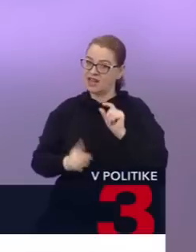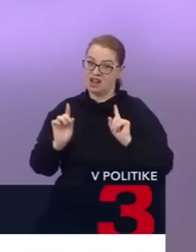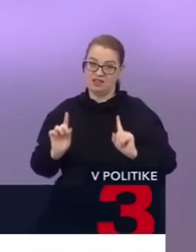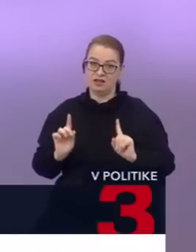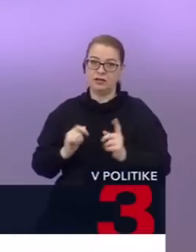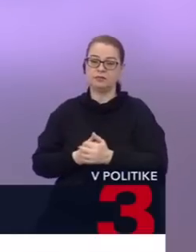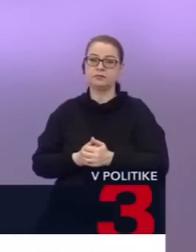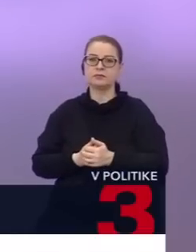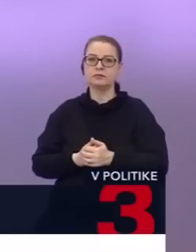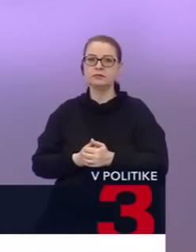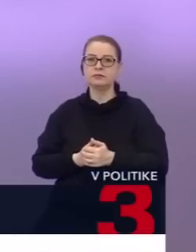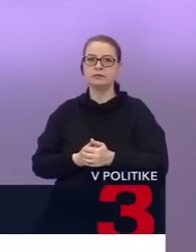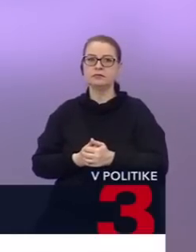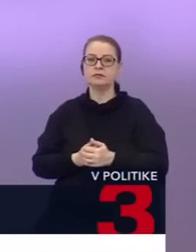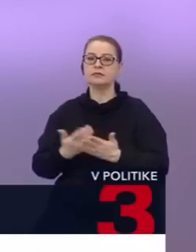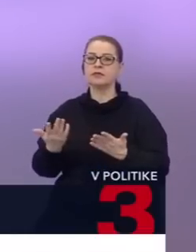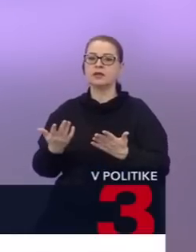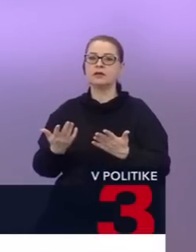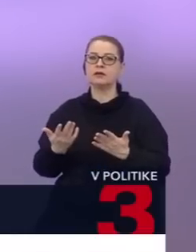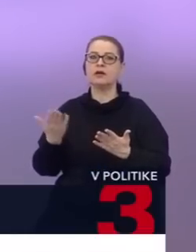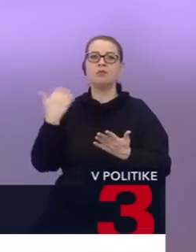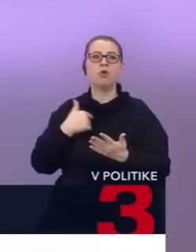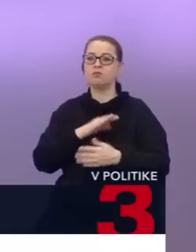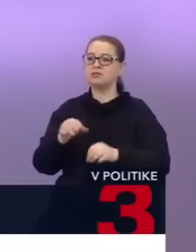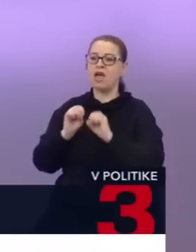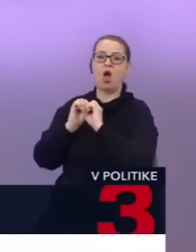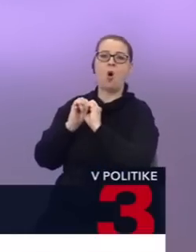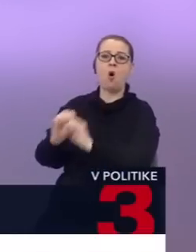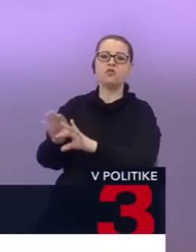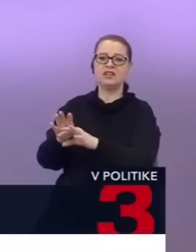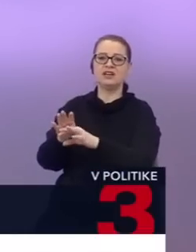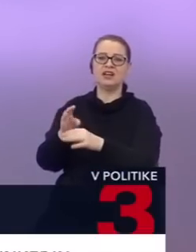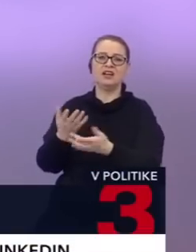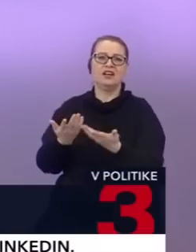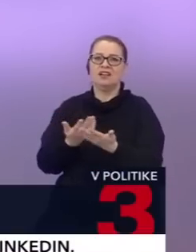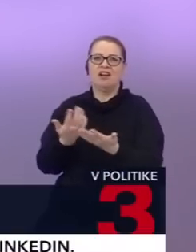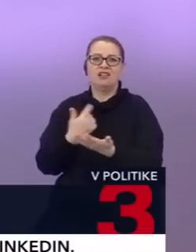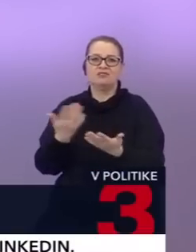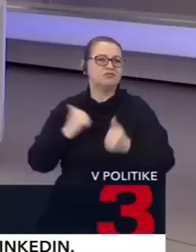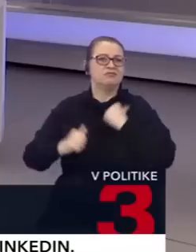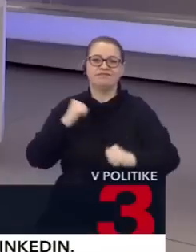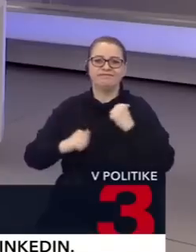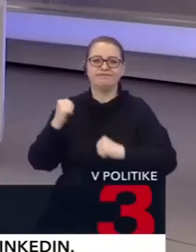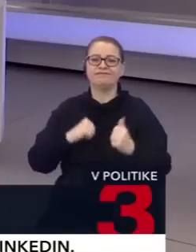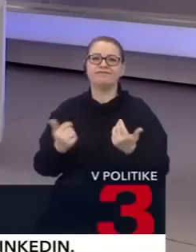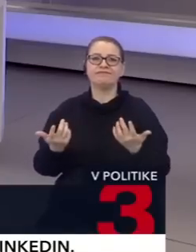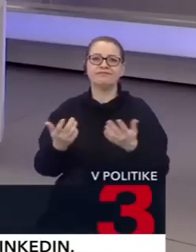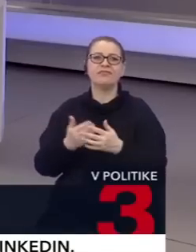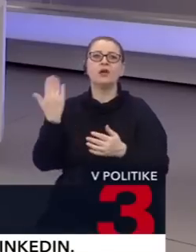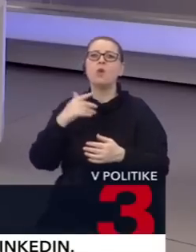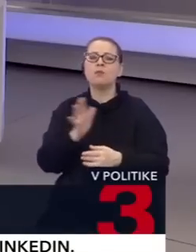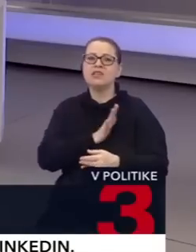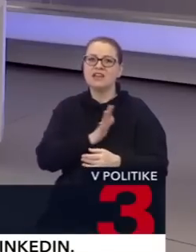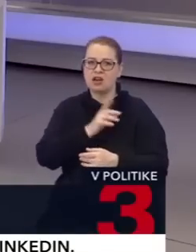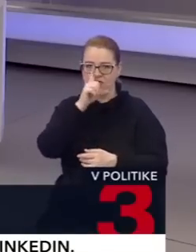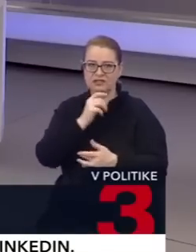sme naozaj vydaní na pospas osudu. A žali by sme, by som povedal, žalostné